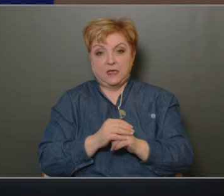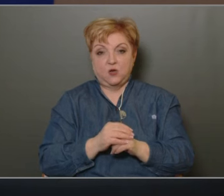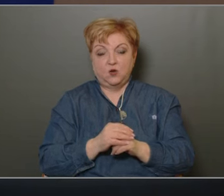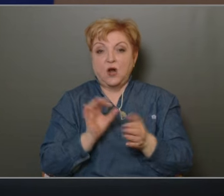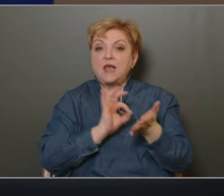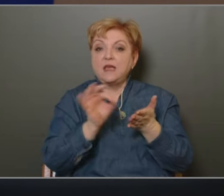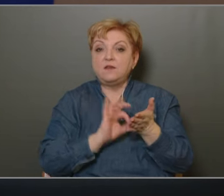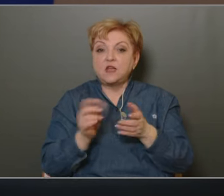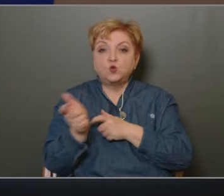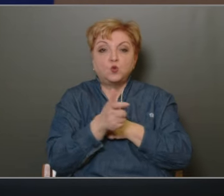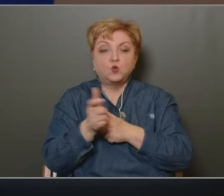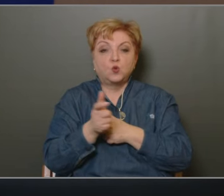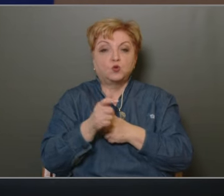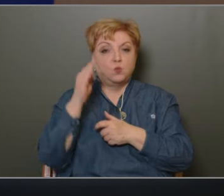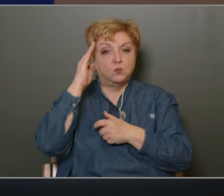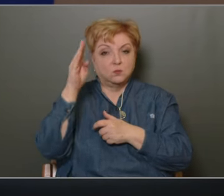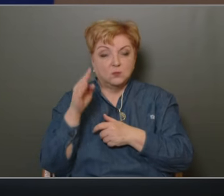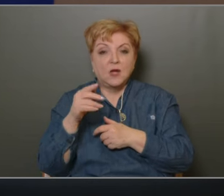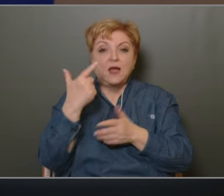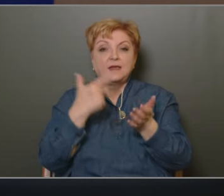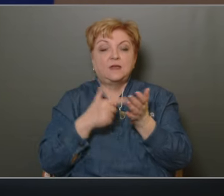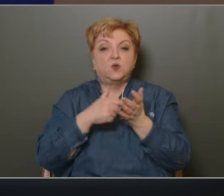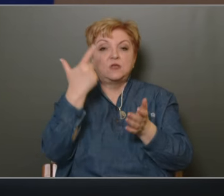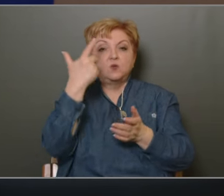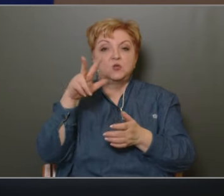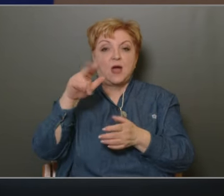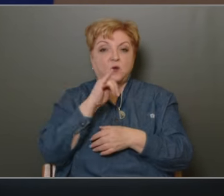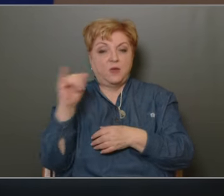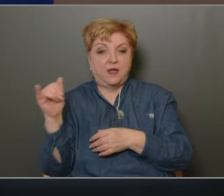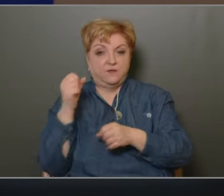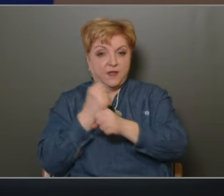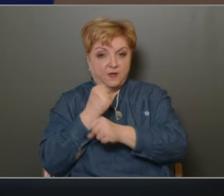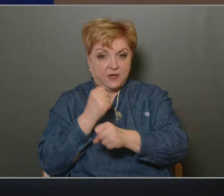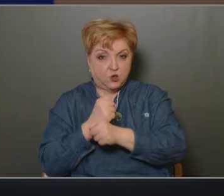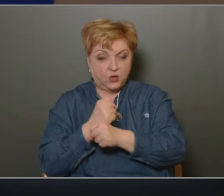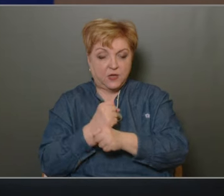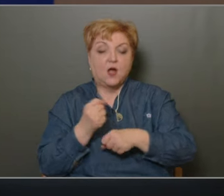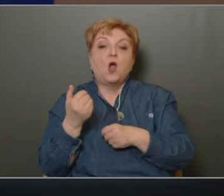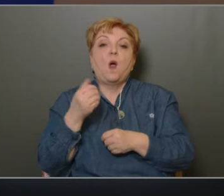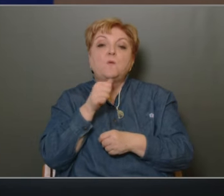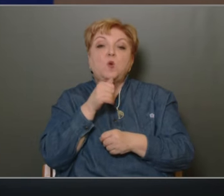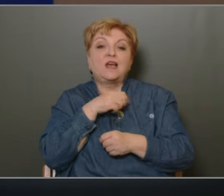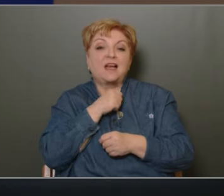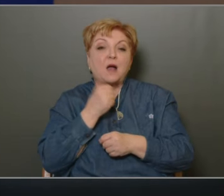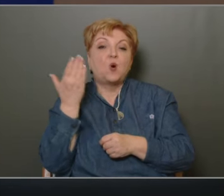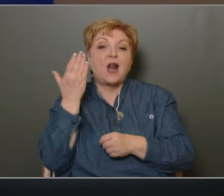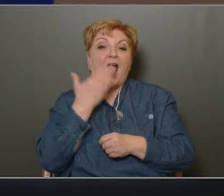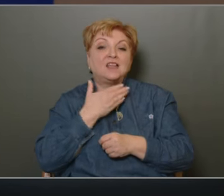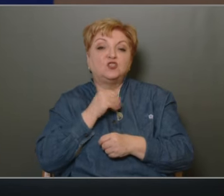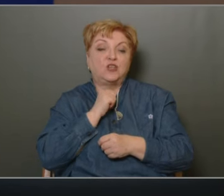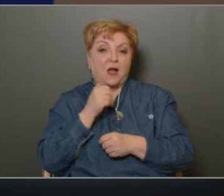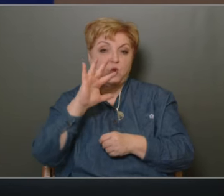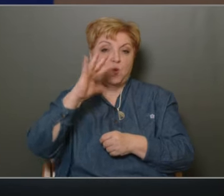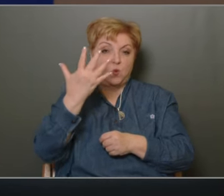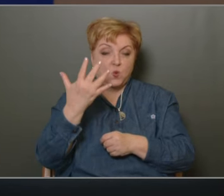a hivatásos tűzoltóparancsosanállal 2023. évi tevékenységről Pukner Gábor Hegyes-Járpád előterjesztésében. Ötödiként